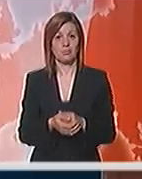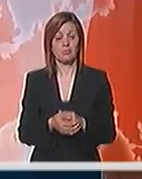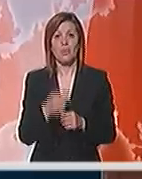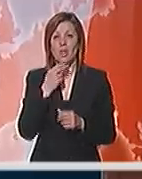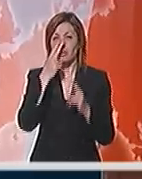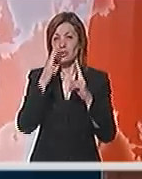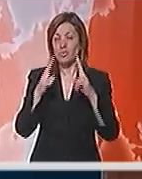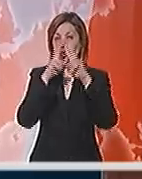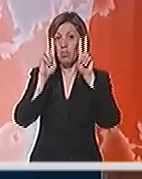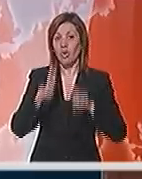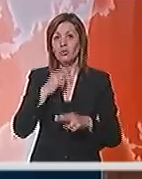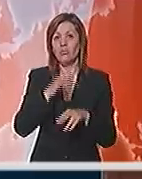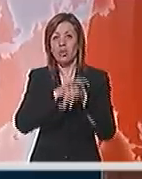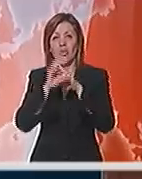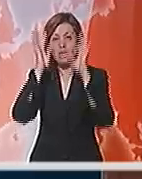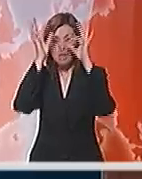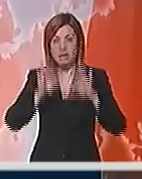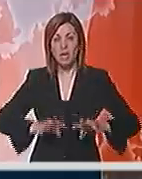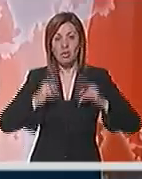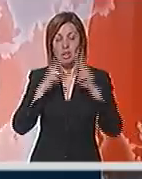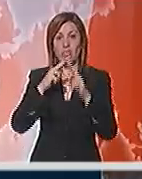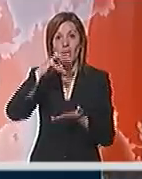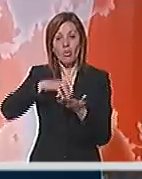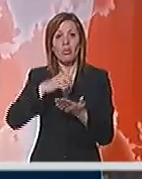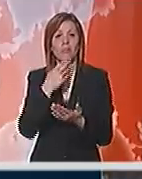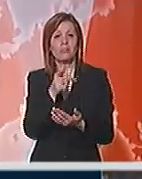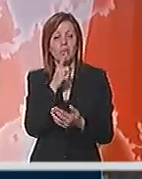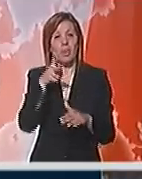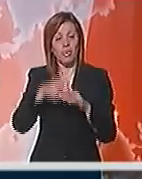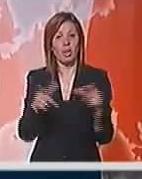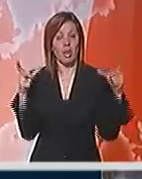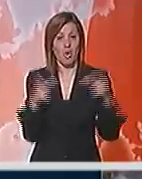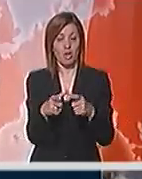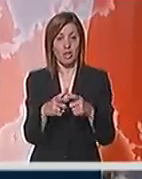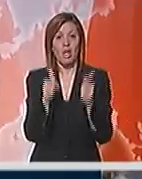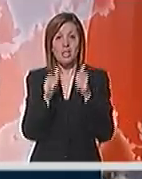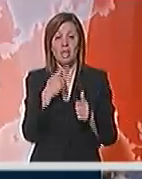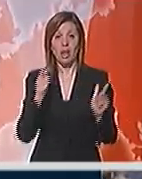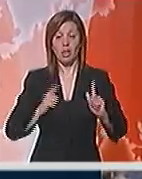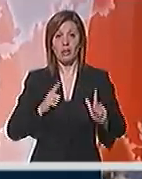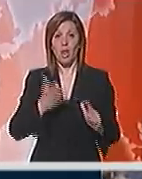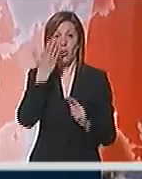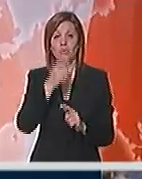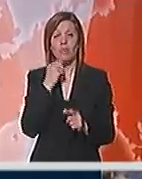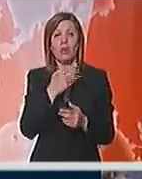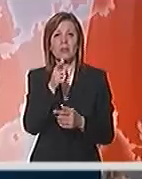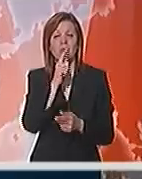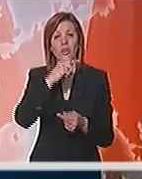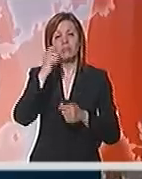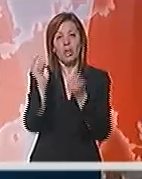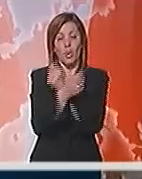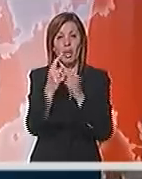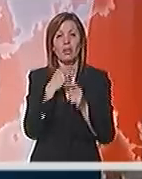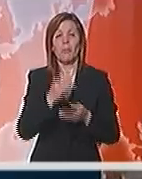Suočeni sa mogućnošću da provedu celu noć na sednici, republikanci su pristali da prekinu blokiranje. Sada se nadaju da će uspeti da izdejstvuju promene u